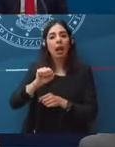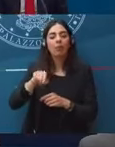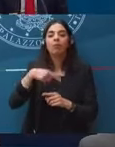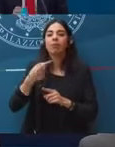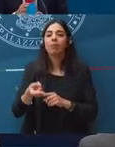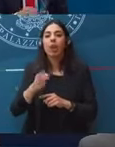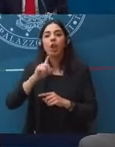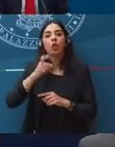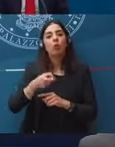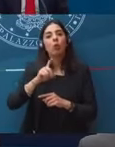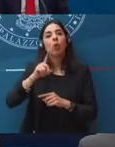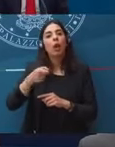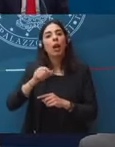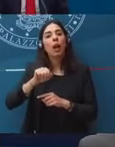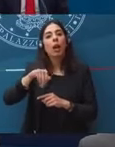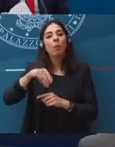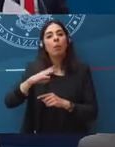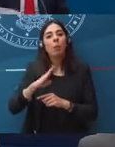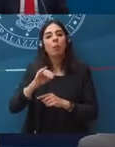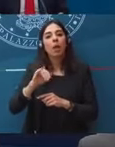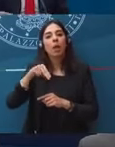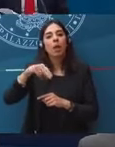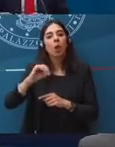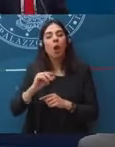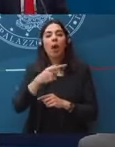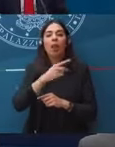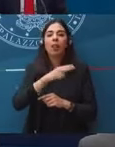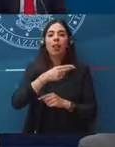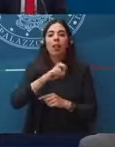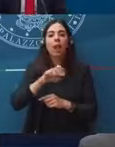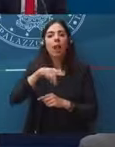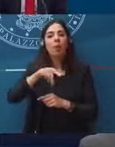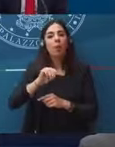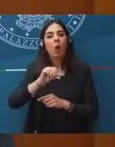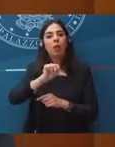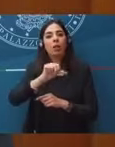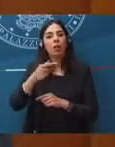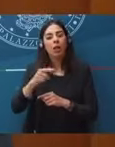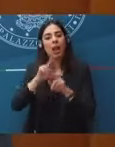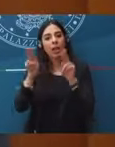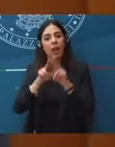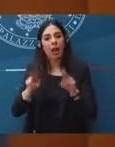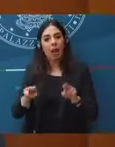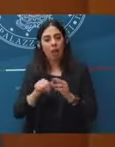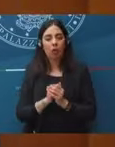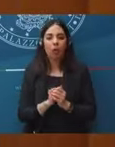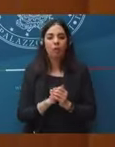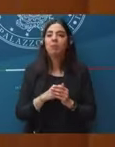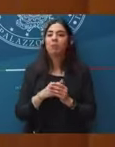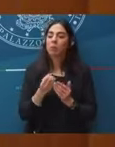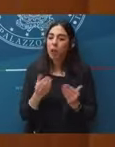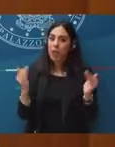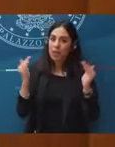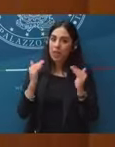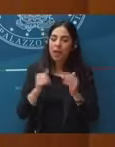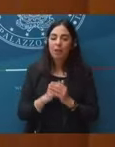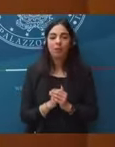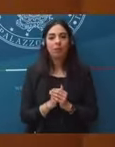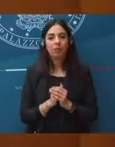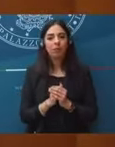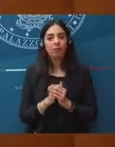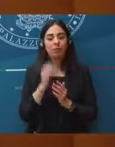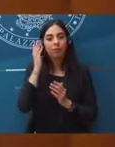Giulio Gambino di The Post International. Buonasera. Presidente, lei ha parlato